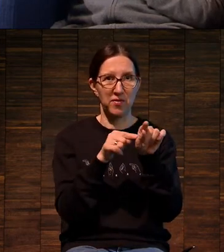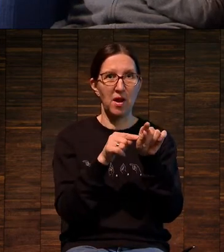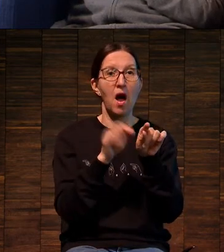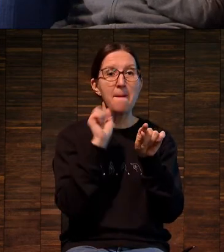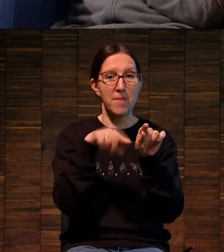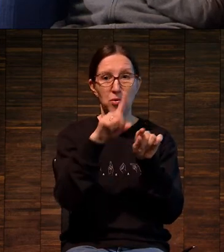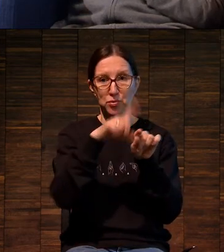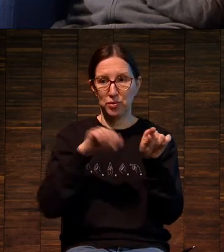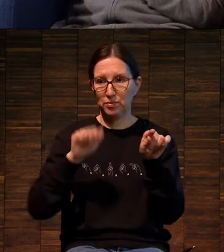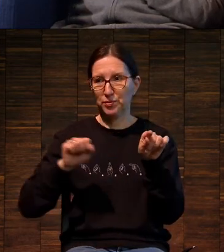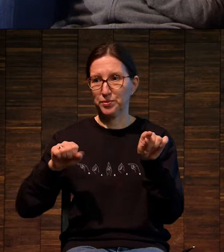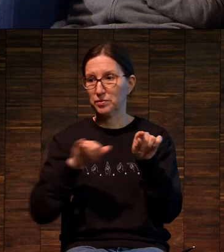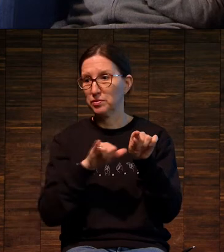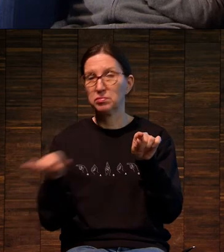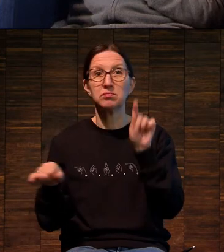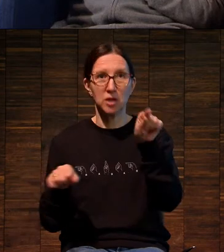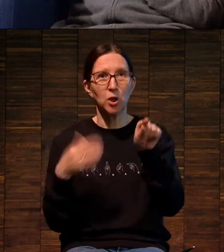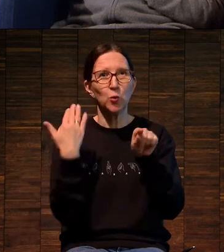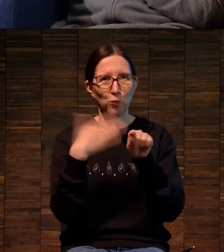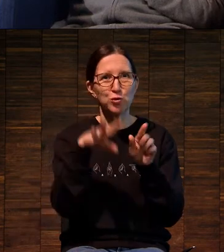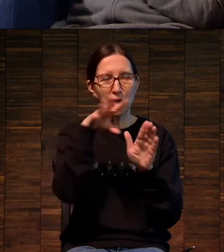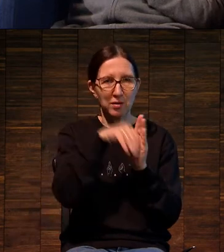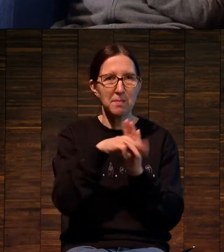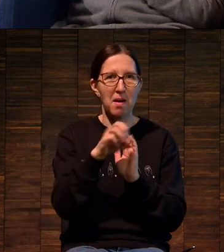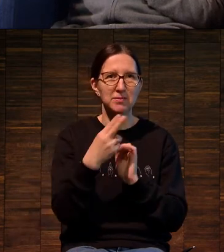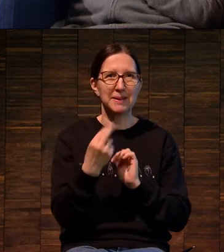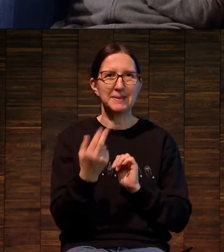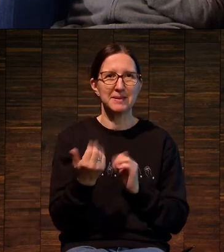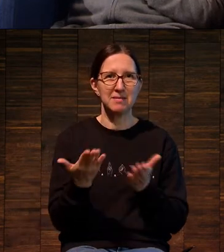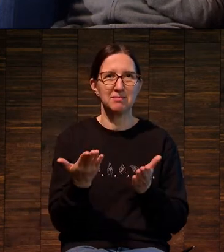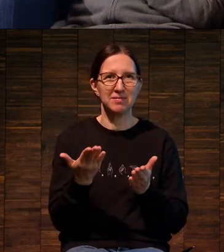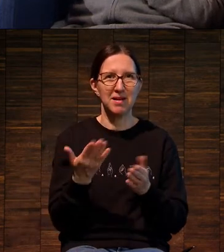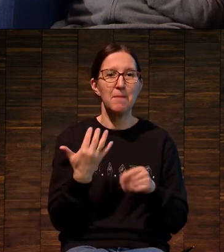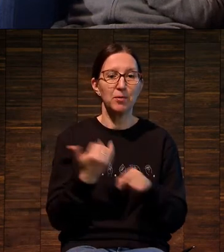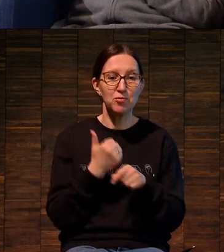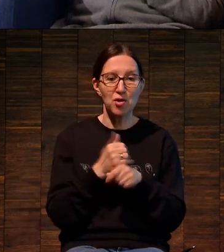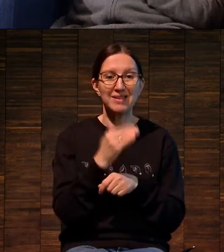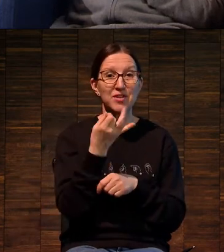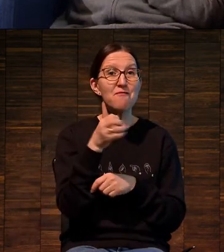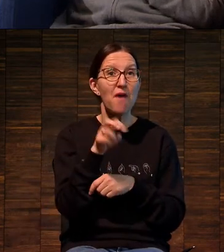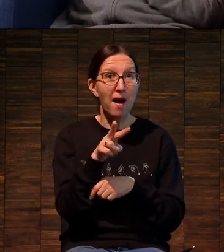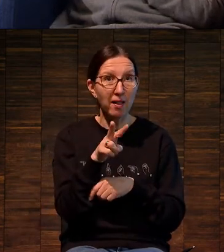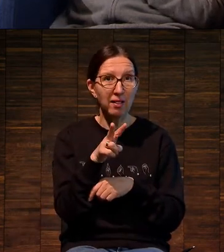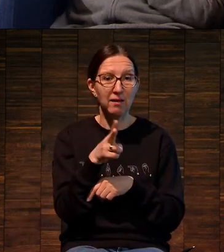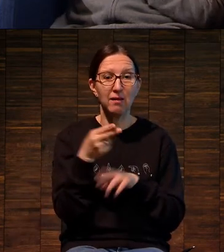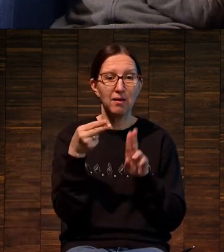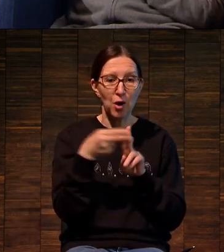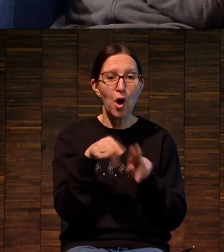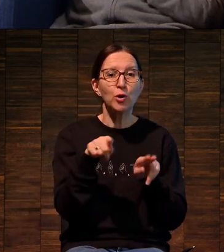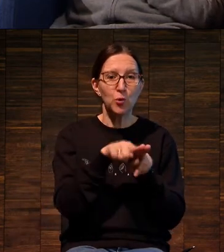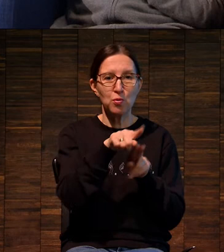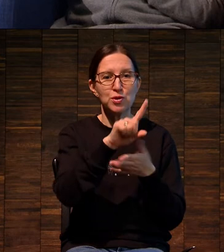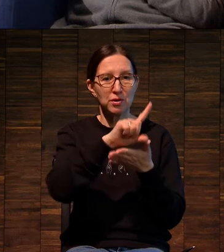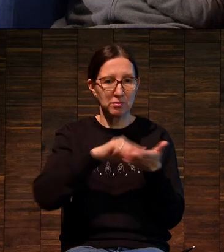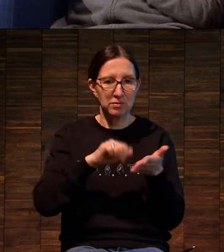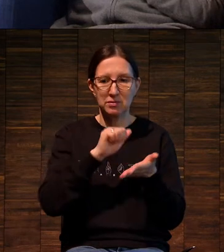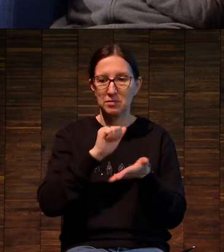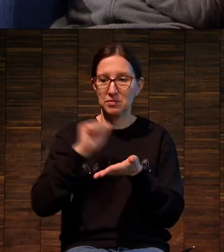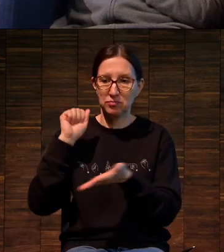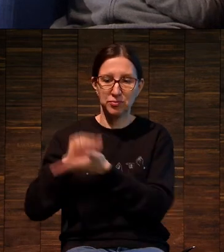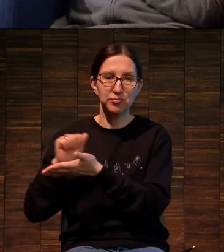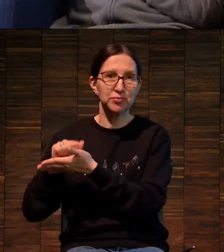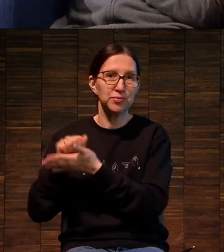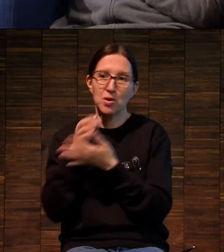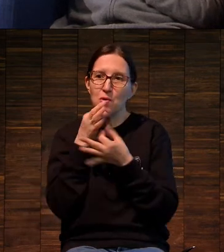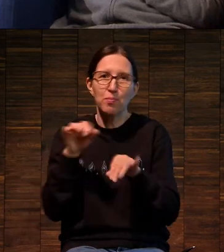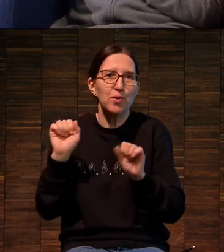содержимое файла — это тоже матрица, это тоже основа для последующего переноса на поверхность